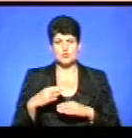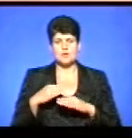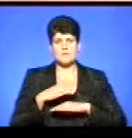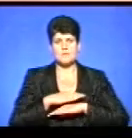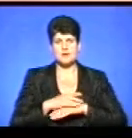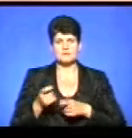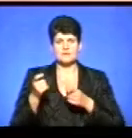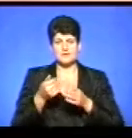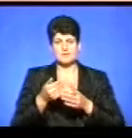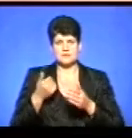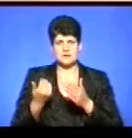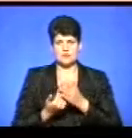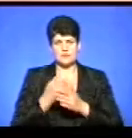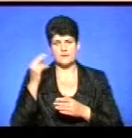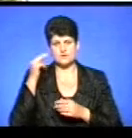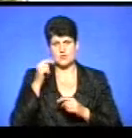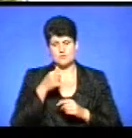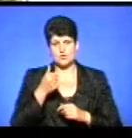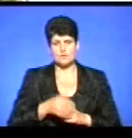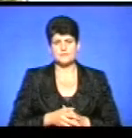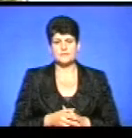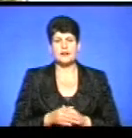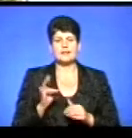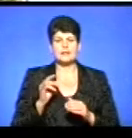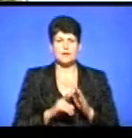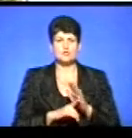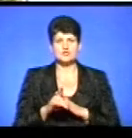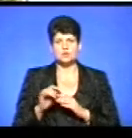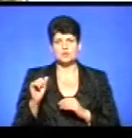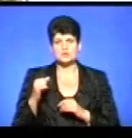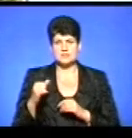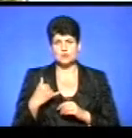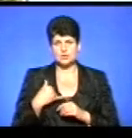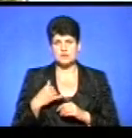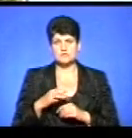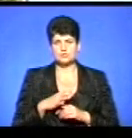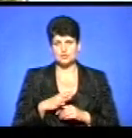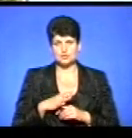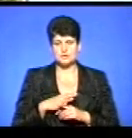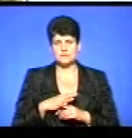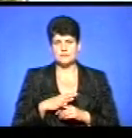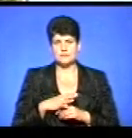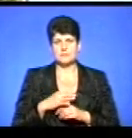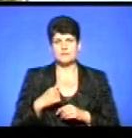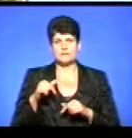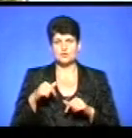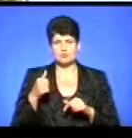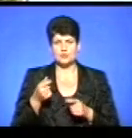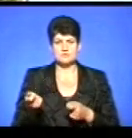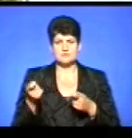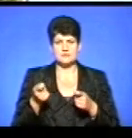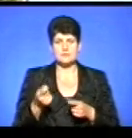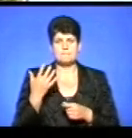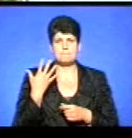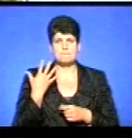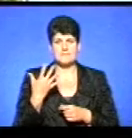завезли напередодні нового навчального року. На початку серпня в нас парти були завезені. Ми цього року набрали 5